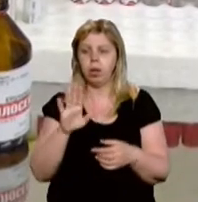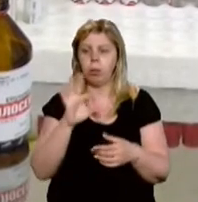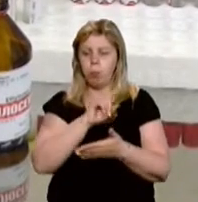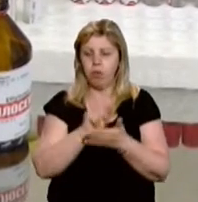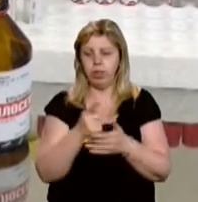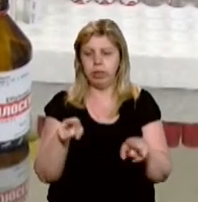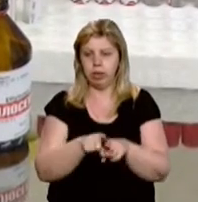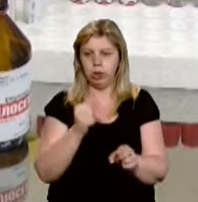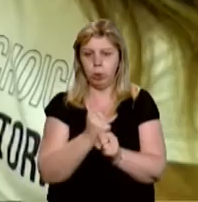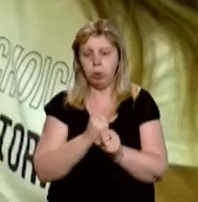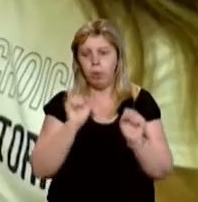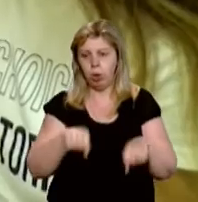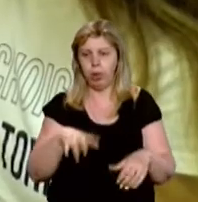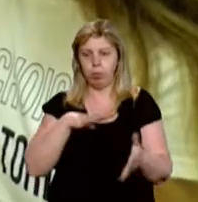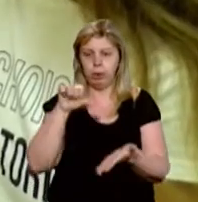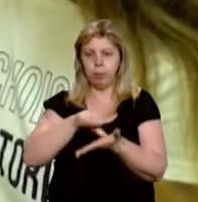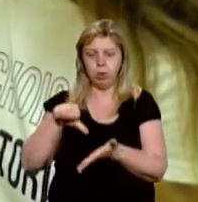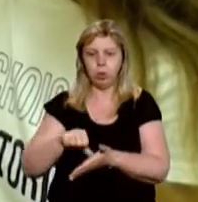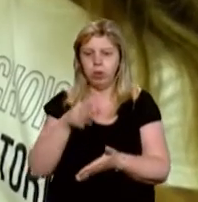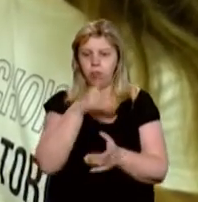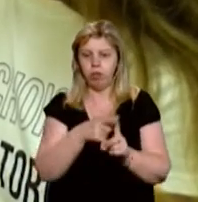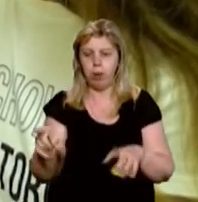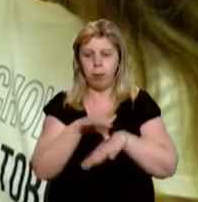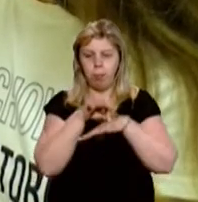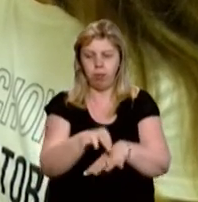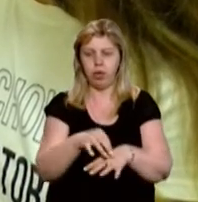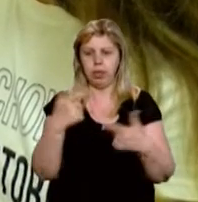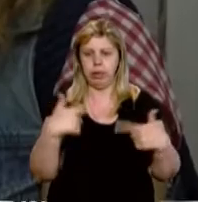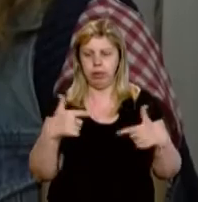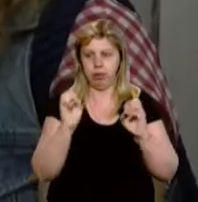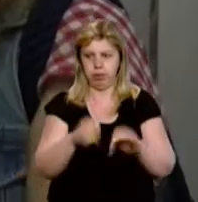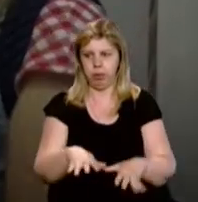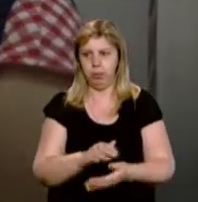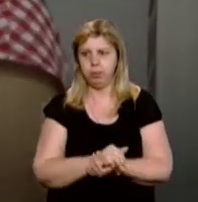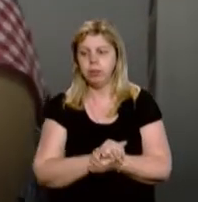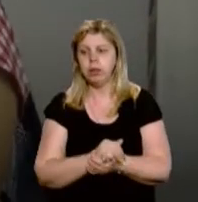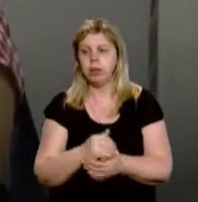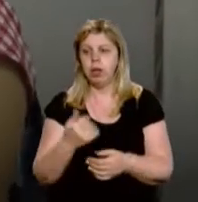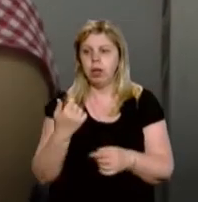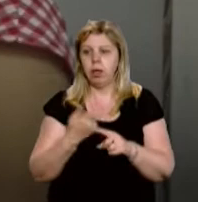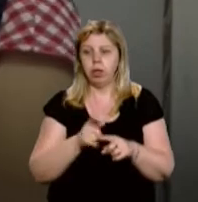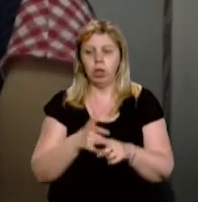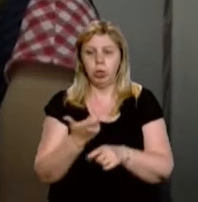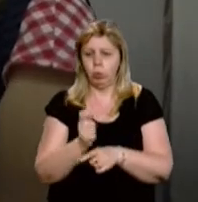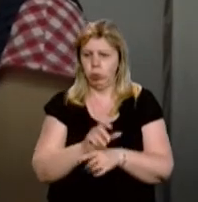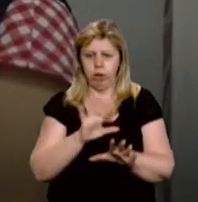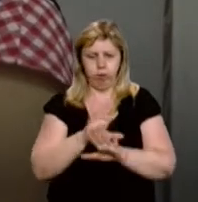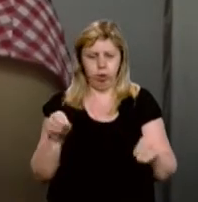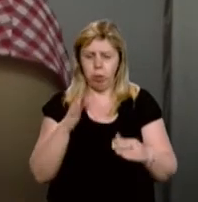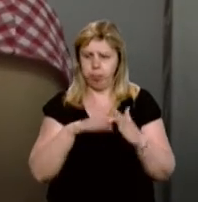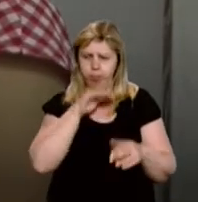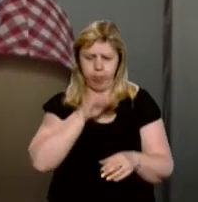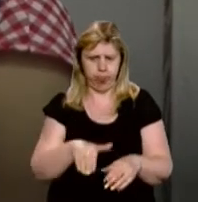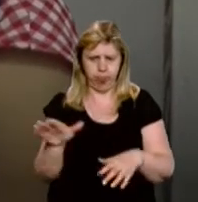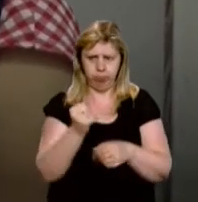повинні це зробити, аби могли бути присутніми під час проведення ЗНО. Ні, взагалі, дуже все професійно,